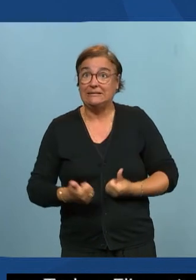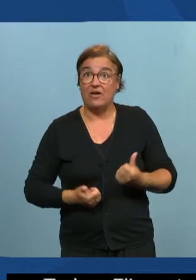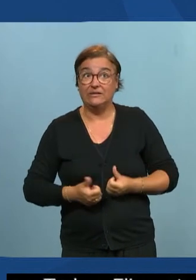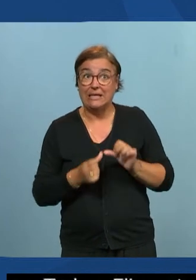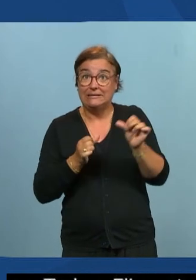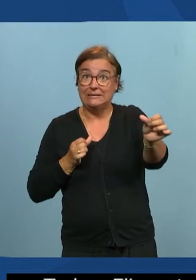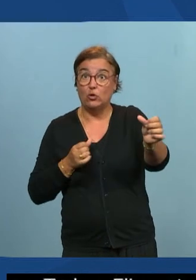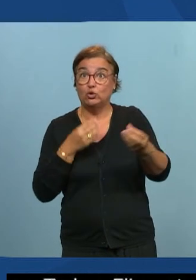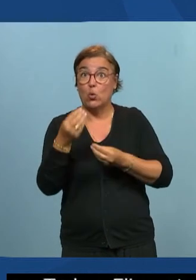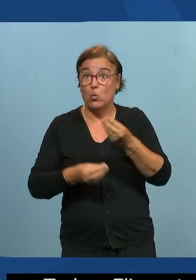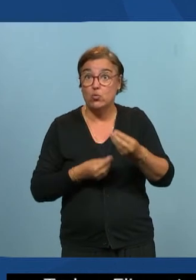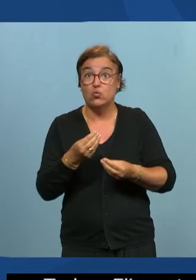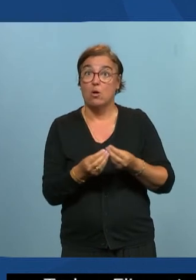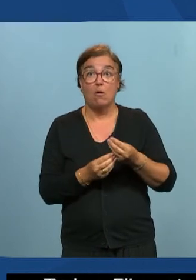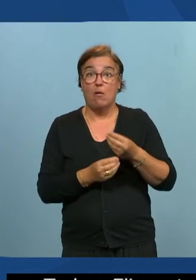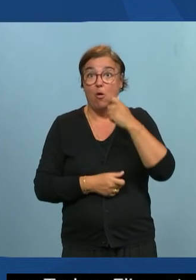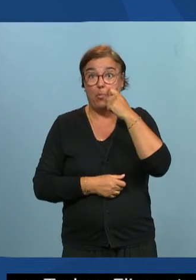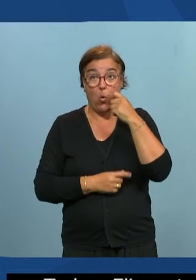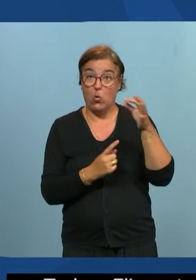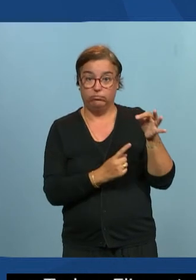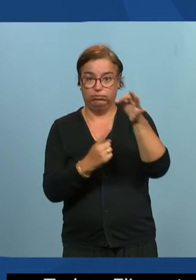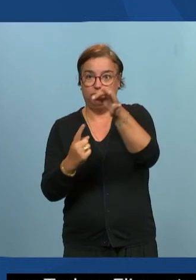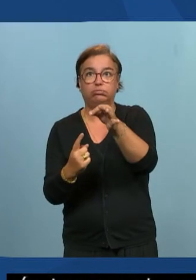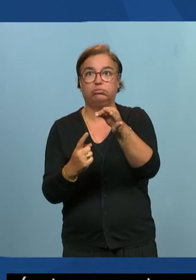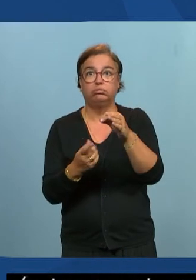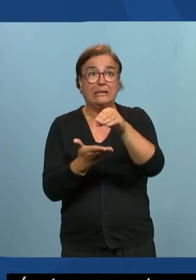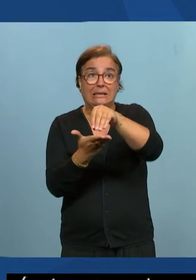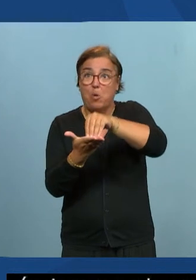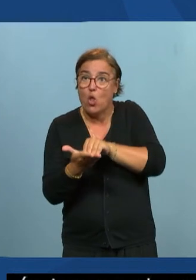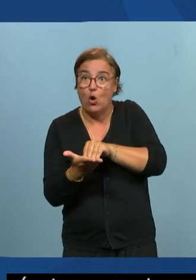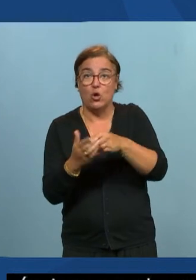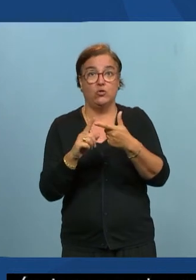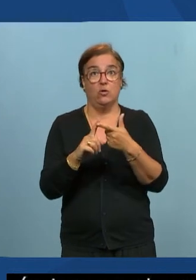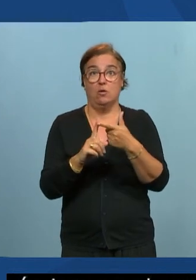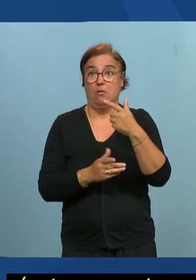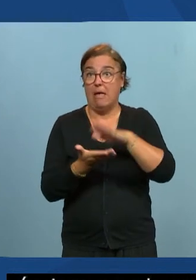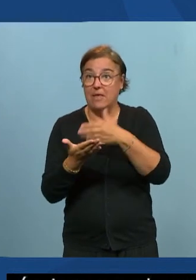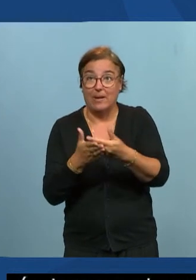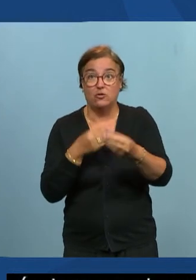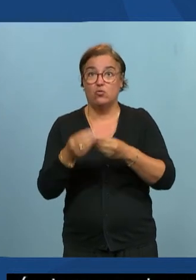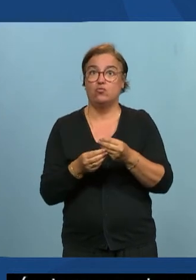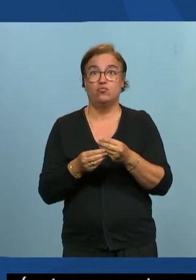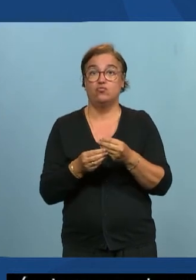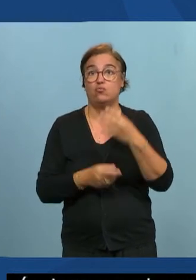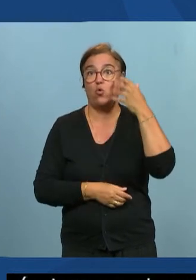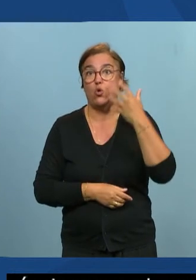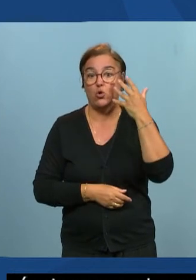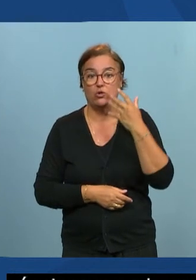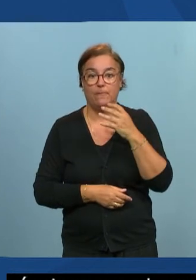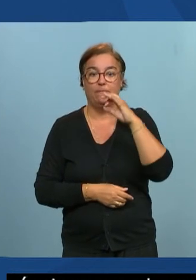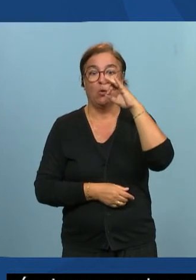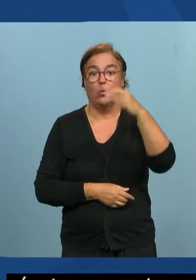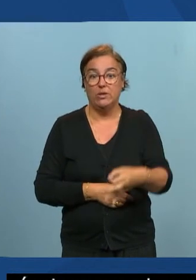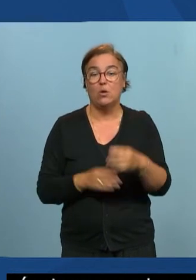pouvez aimer en faire venir un interprète ou un scribe en présentiel oui on peut téléphoner